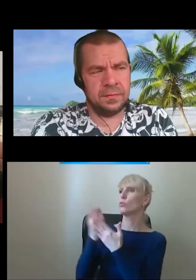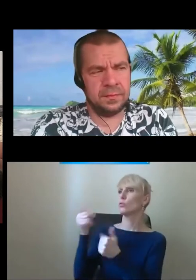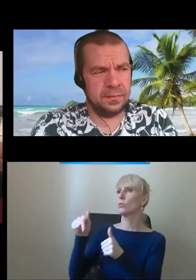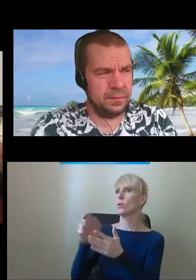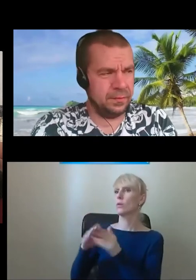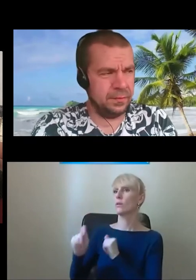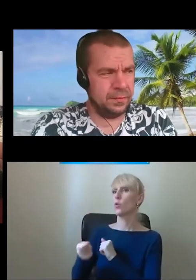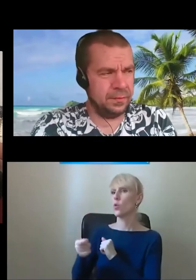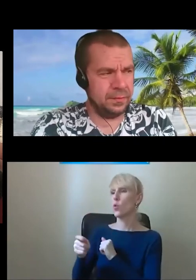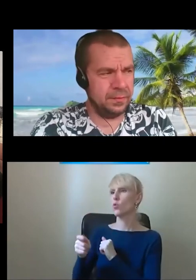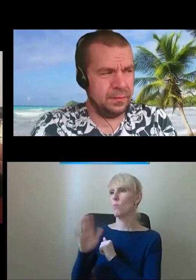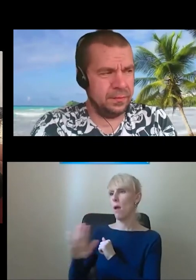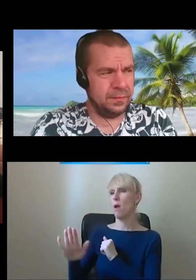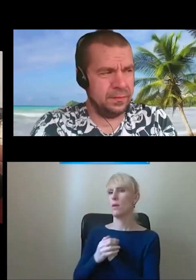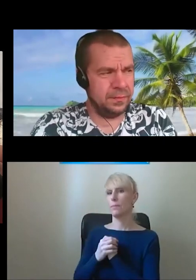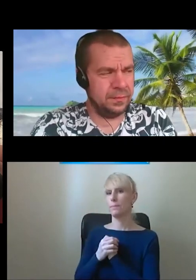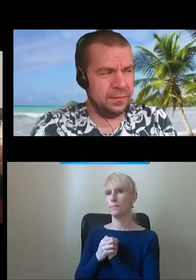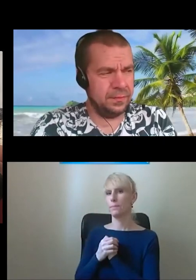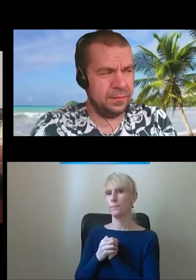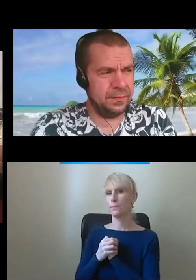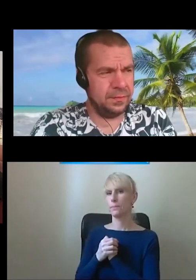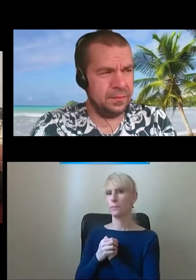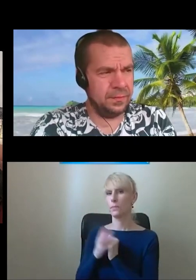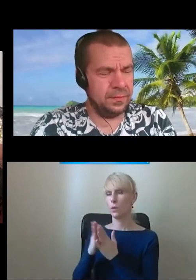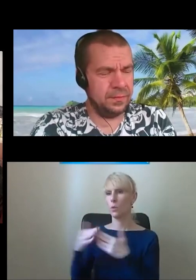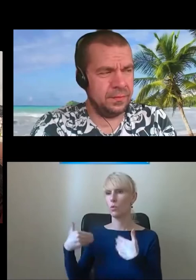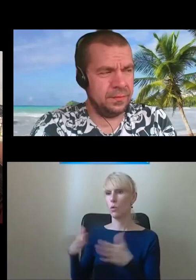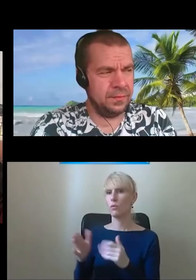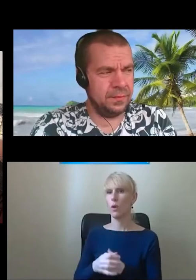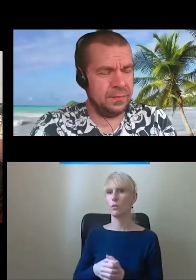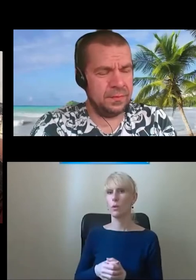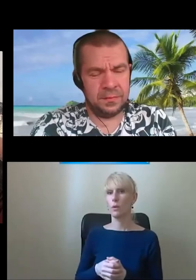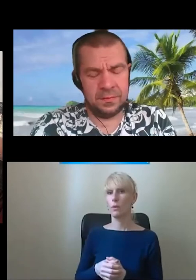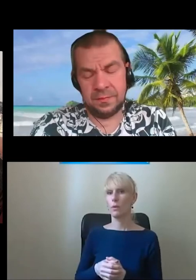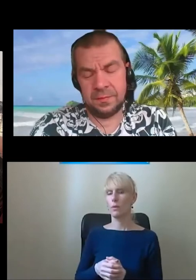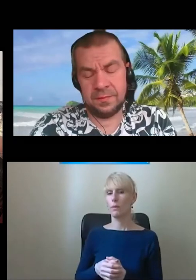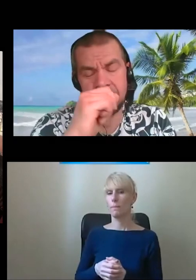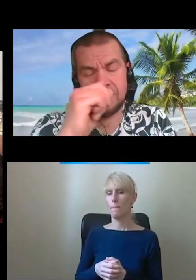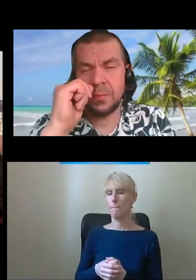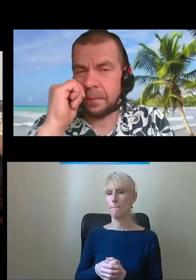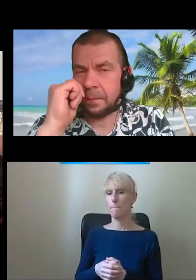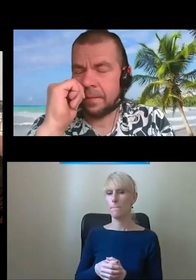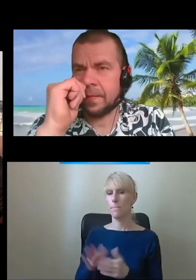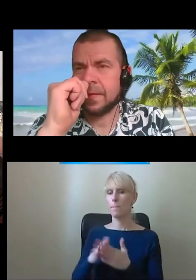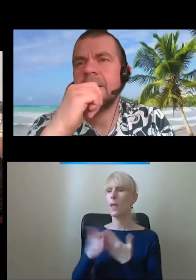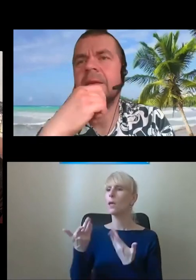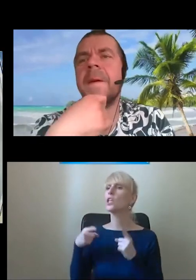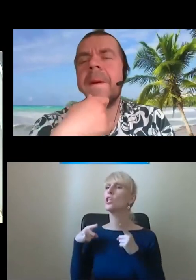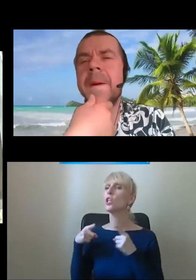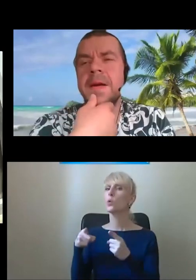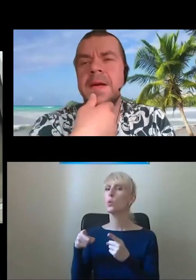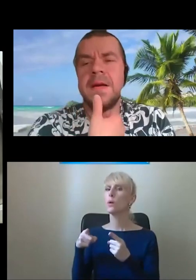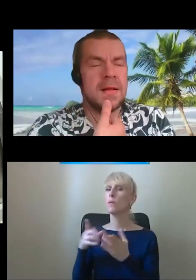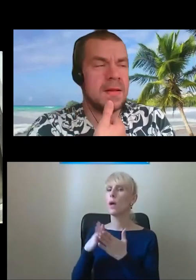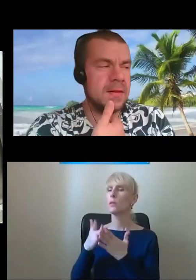kluczy od tego urządzenia i otworzą to. Dobra. Chcę wjechać w kierunku? Ja chcę wjechać w